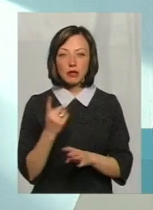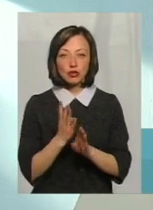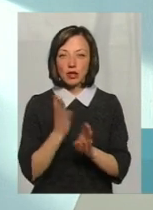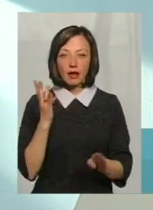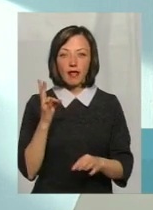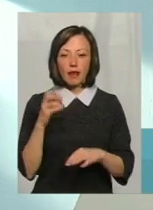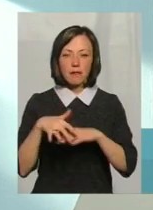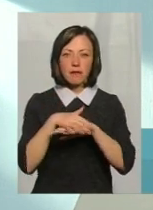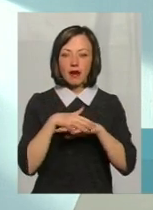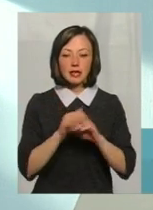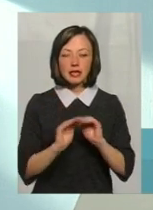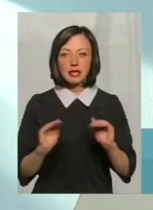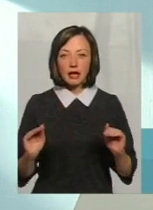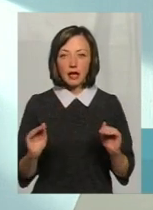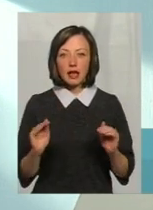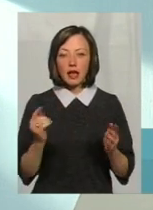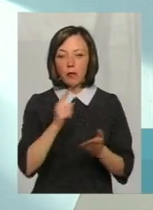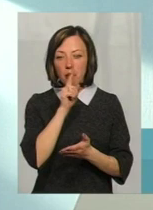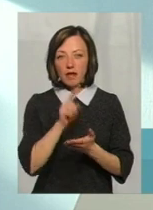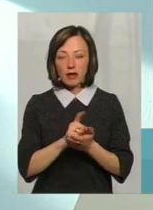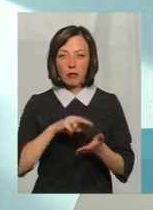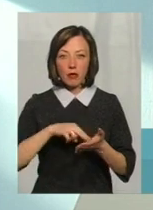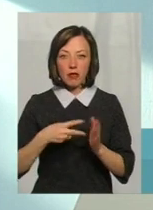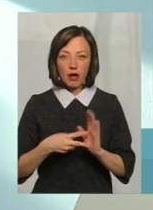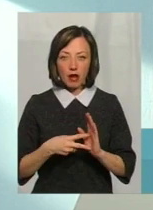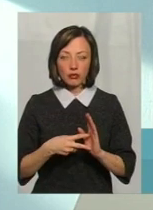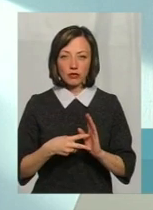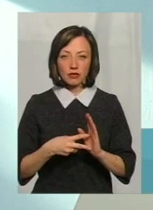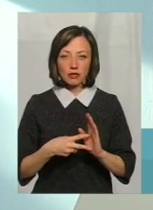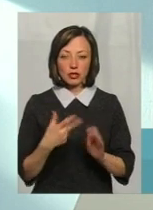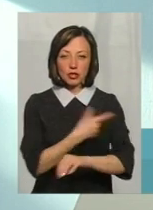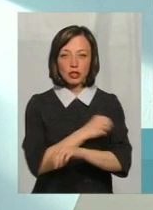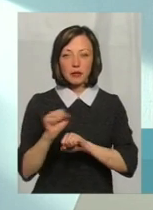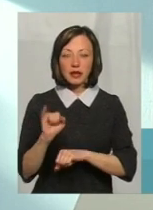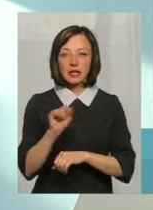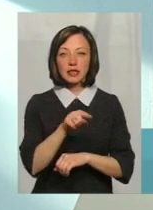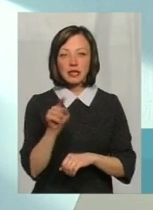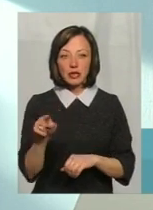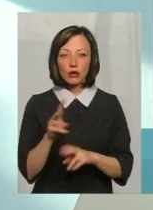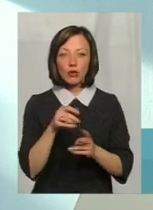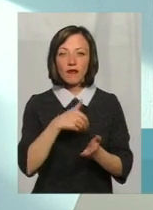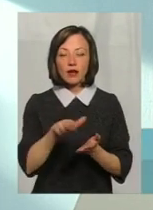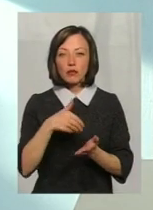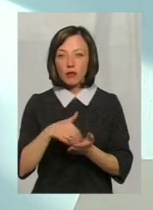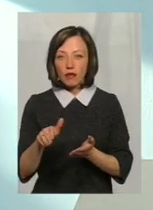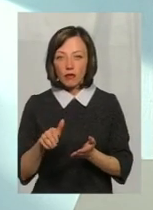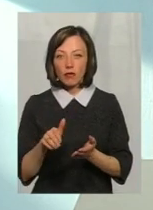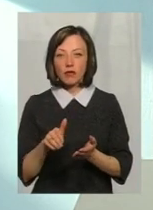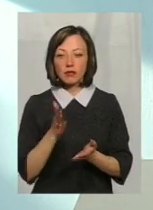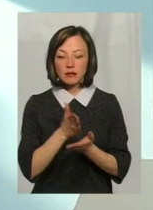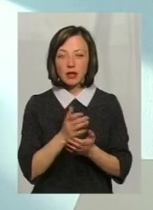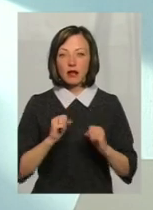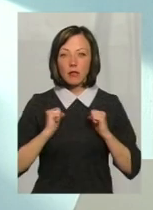масово не тих дітей, які підлягають по плану, планових дітей, але і тих відмовників, працюють тоді